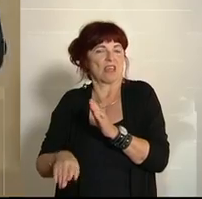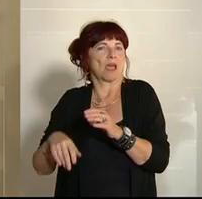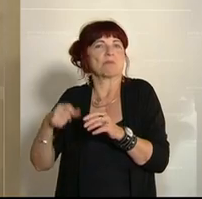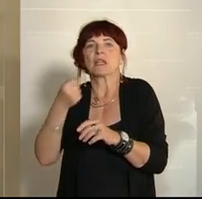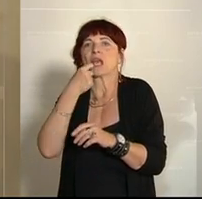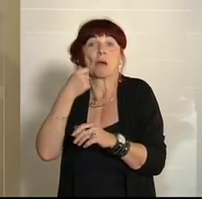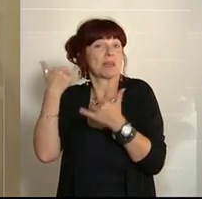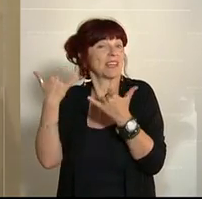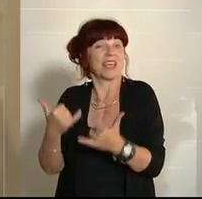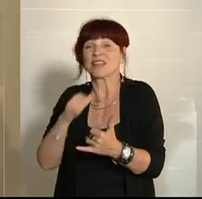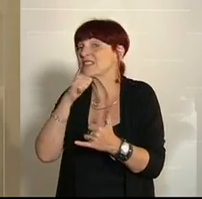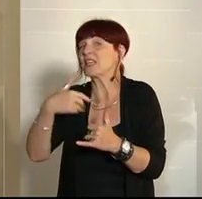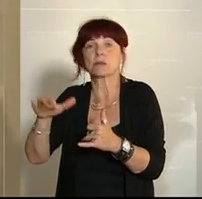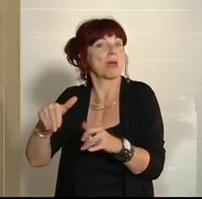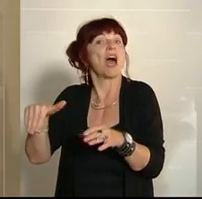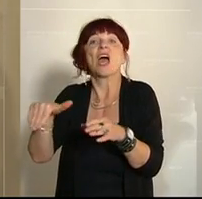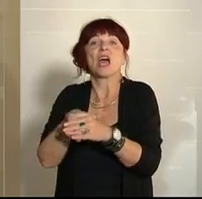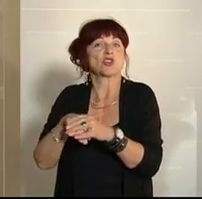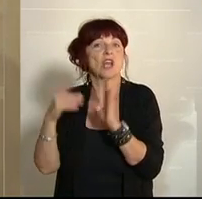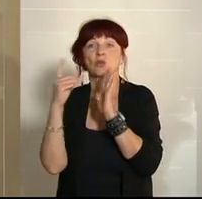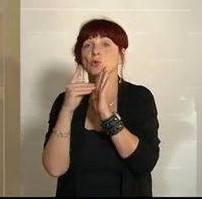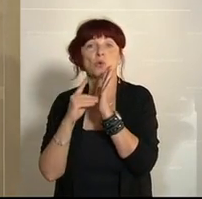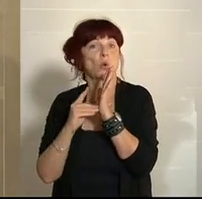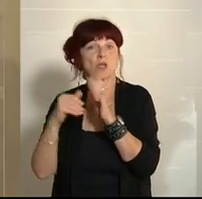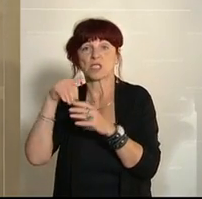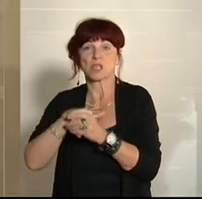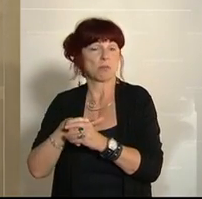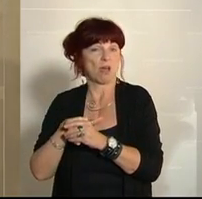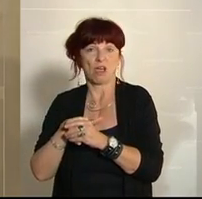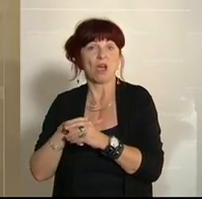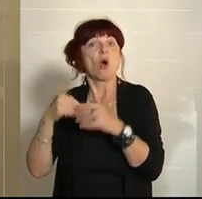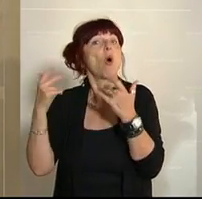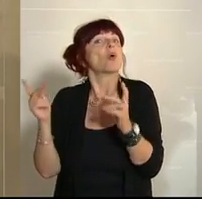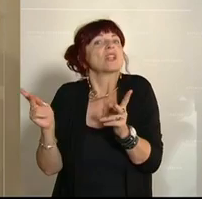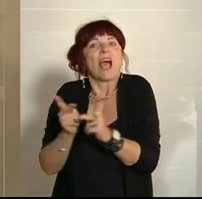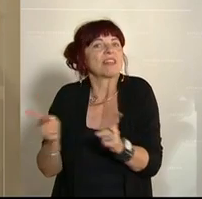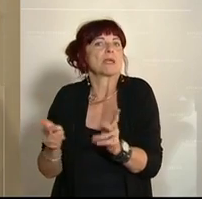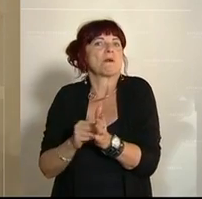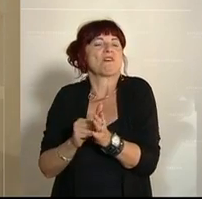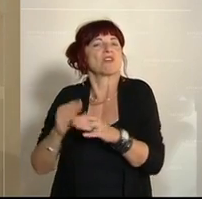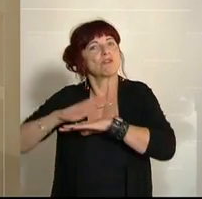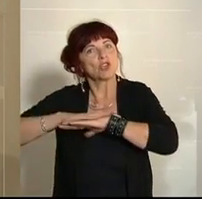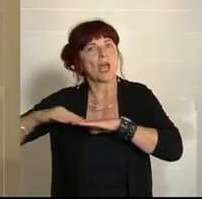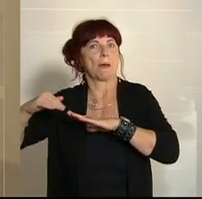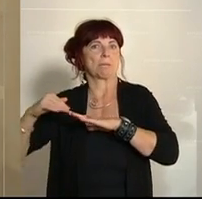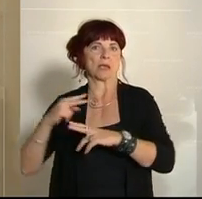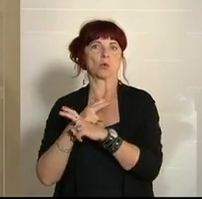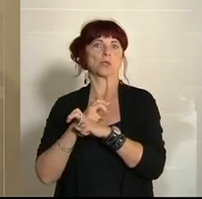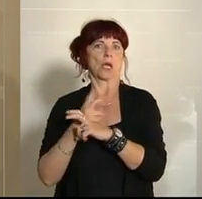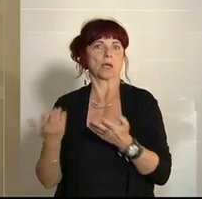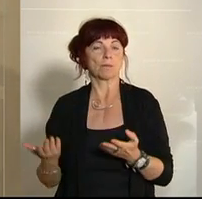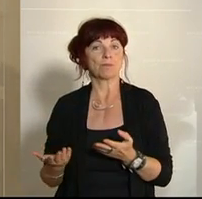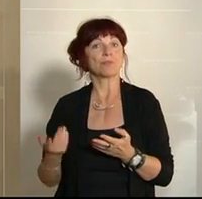und stehen den Patienten für die Therapie im öffentlichen Gesundheitssystem nicht mehr zur Verfügung. Und jetzt soll diese Maßnahme, die massive